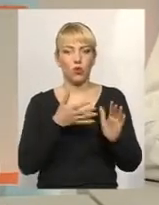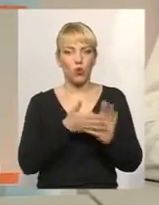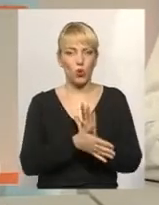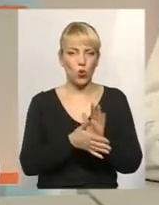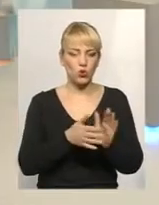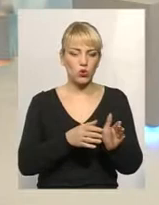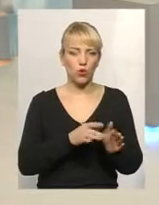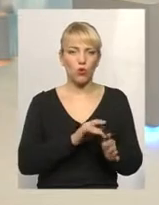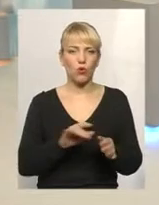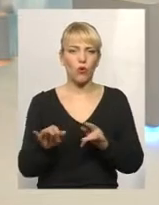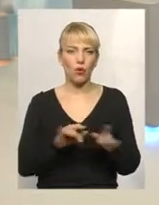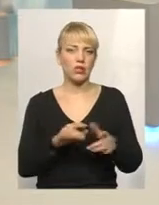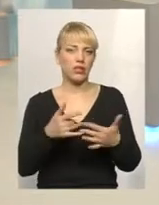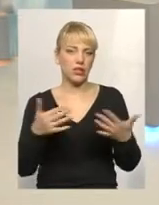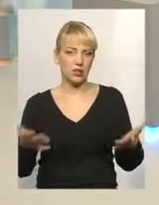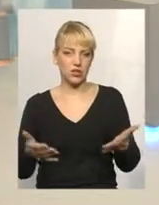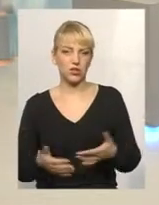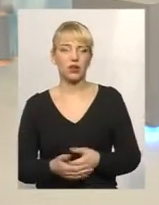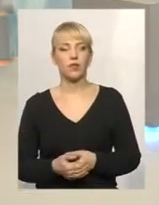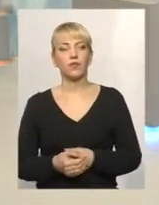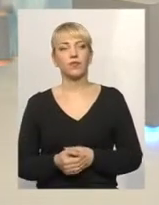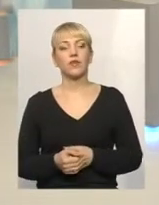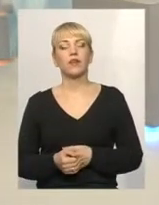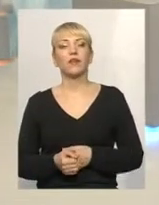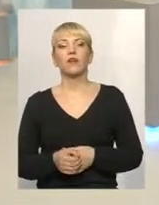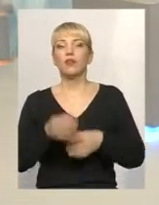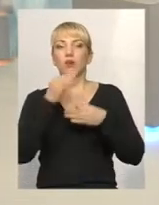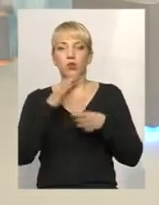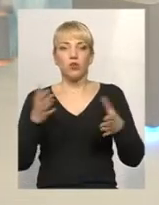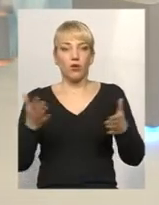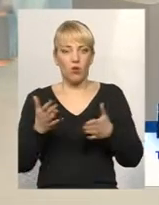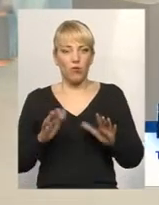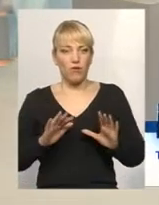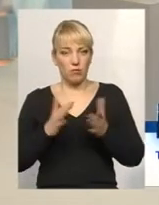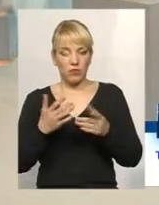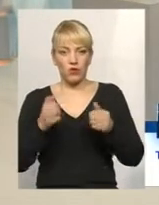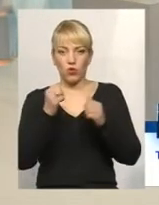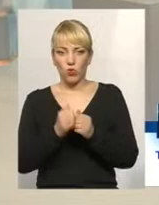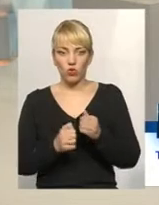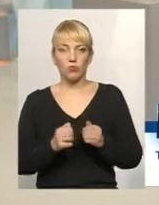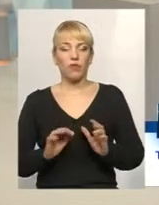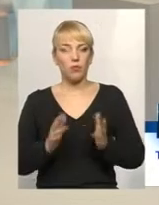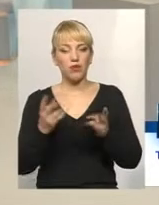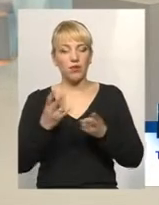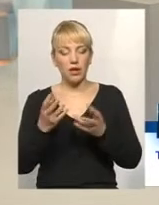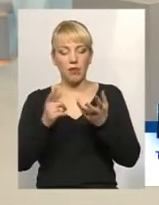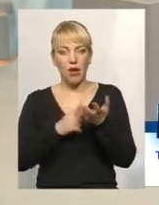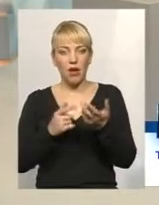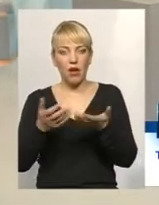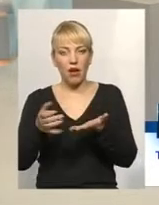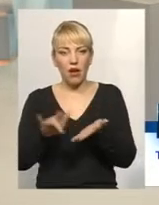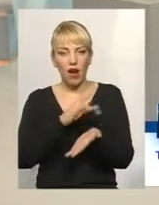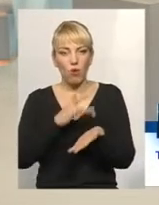щось інше. Тобто, це буде. Тобто, тут в будь-якому випадку, в кожному конкретному випадку, треба рахувати, де буде